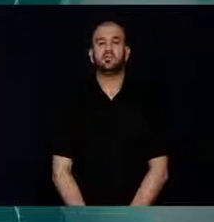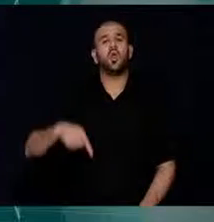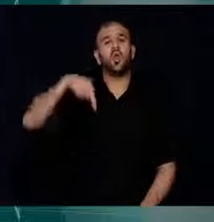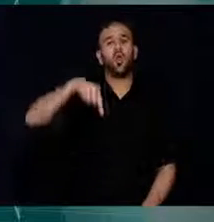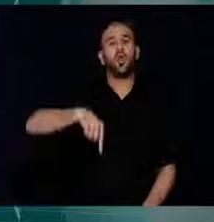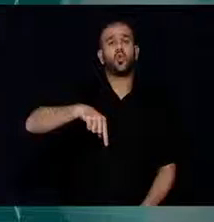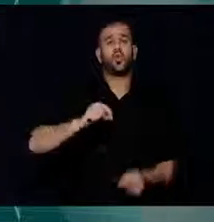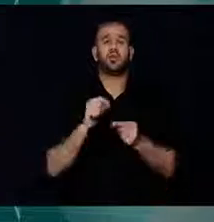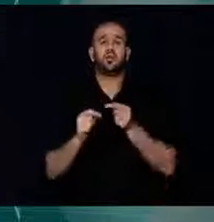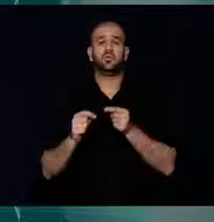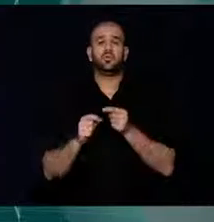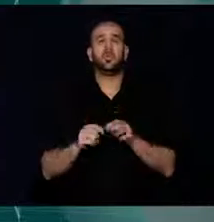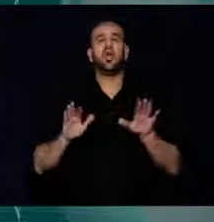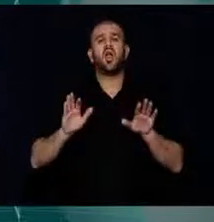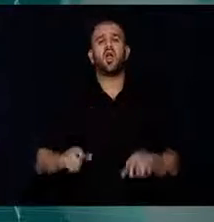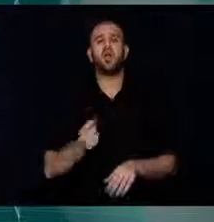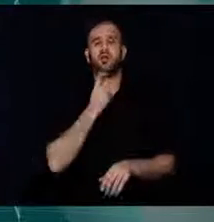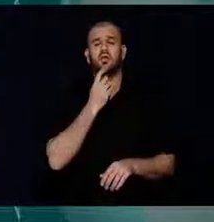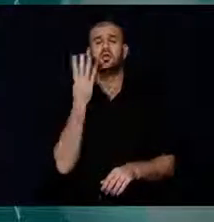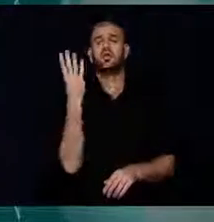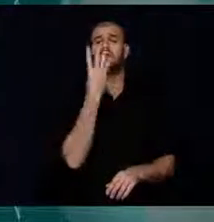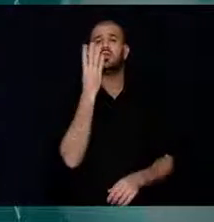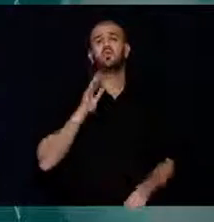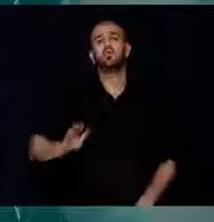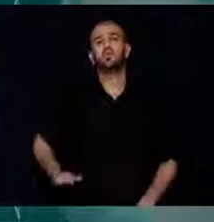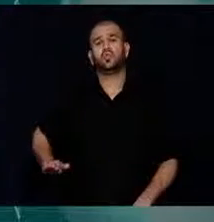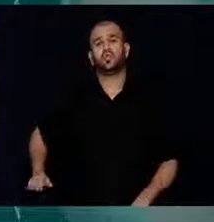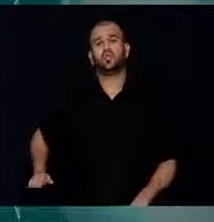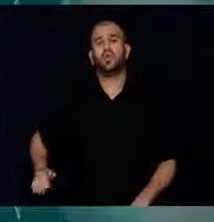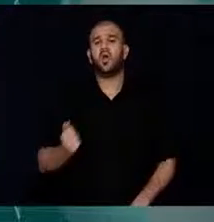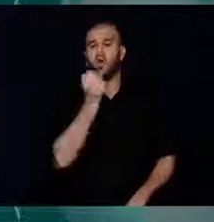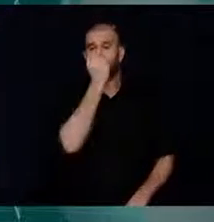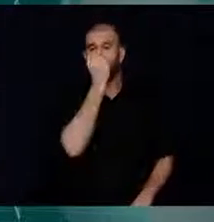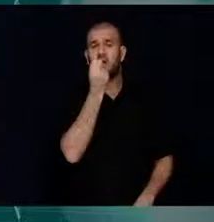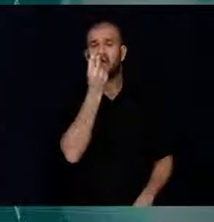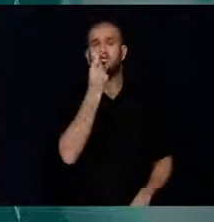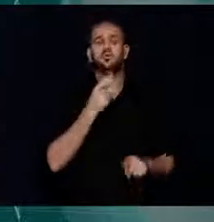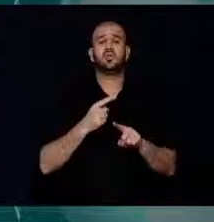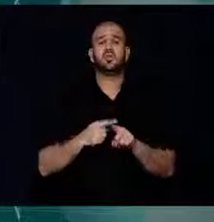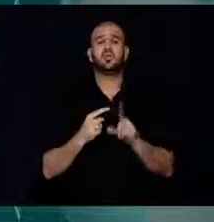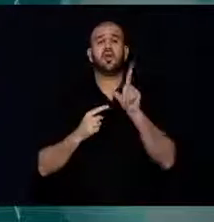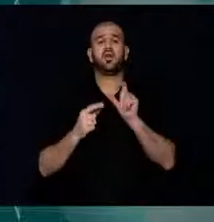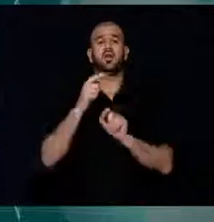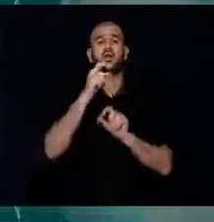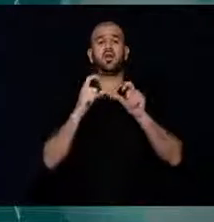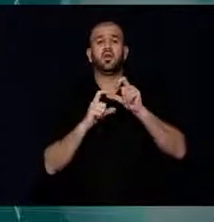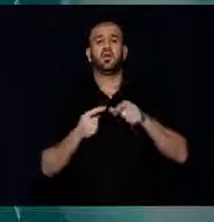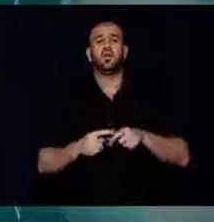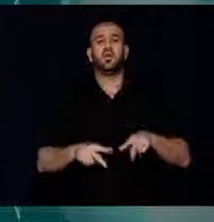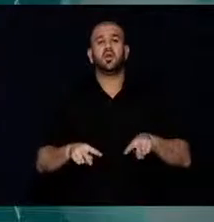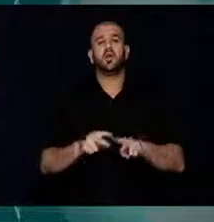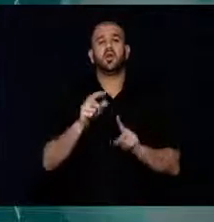Güney Kıbrıs'ta her yıl 40 çocukta kanser ve lösemi